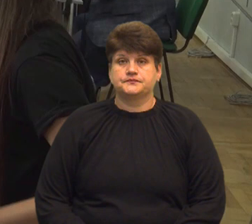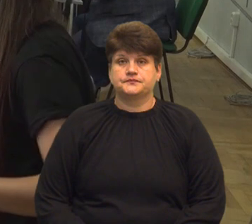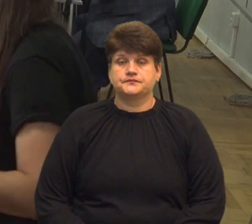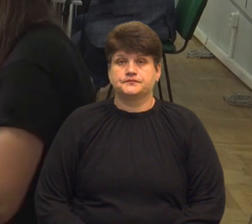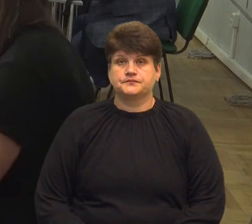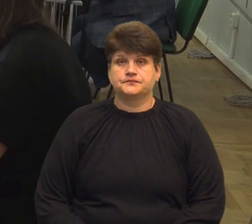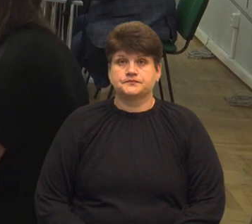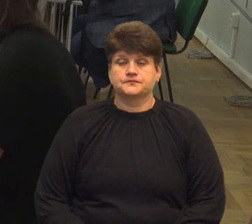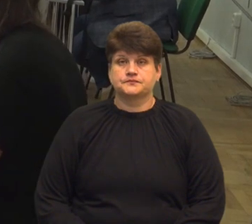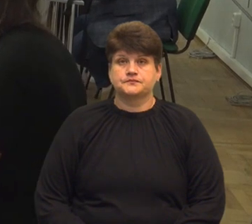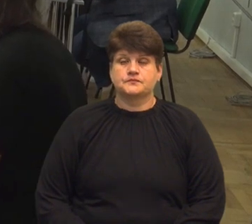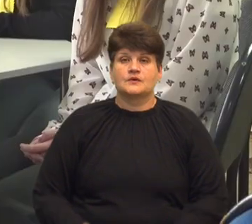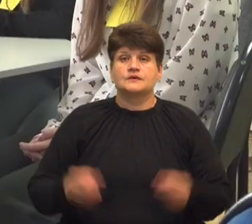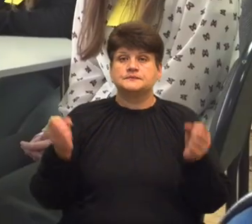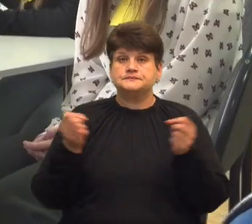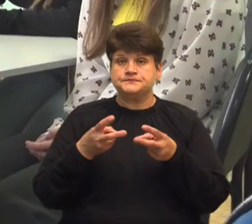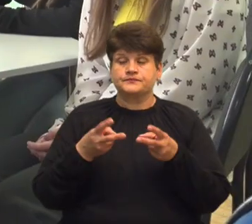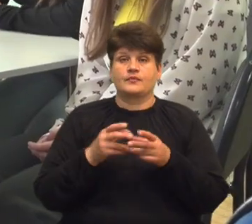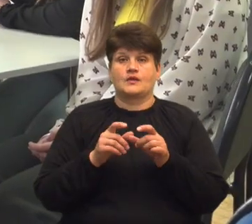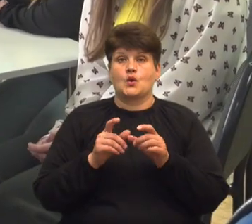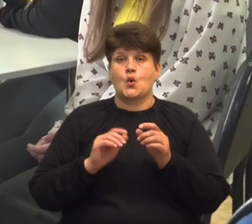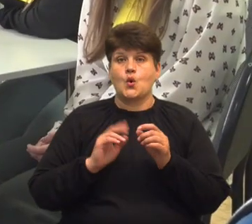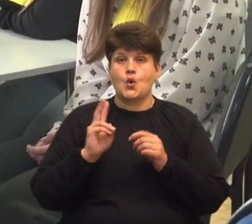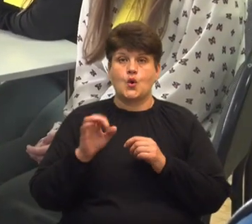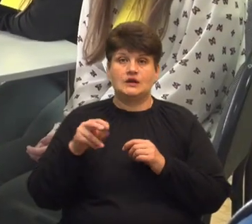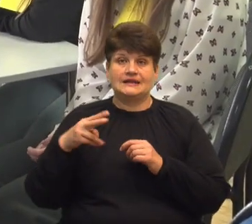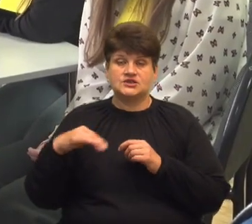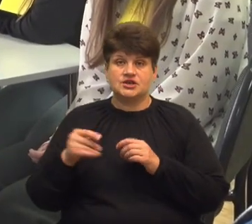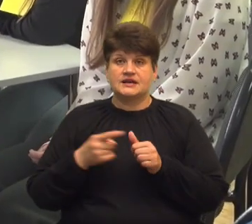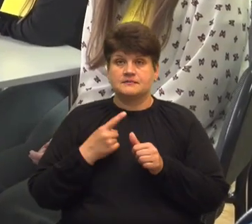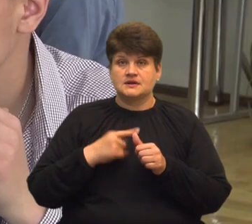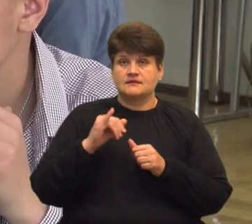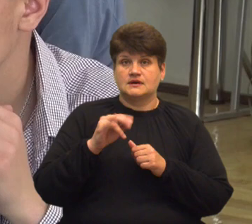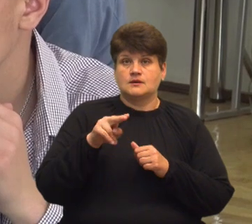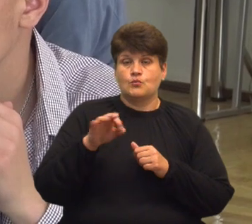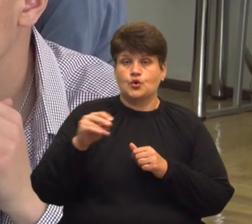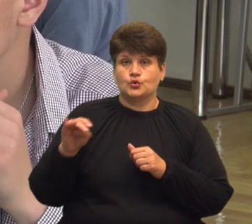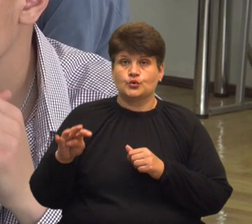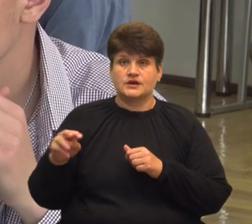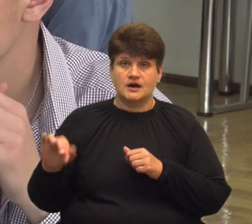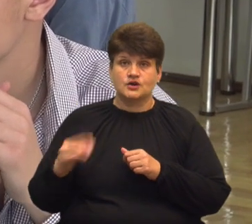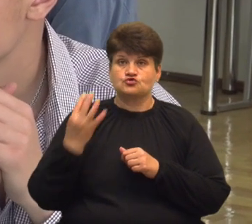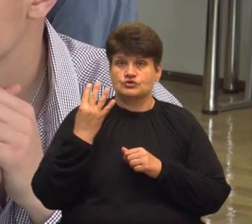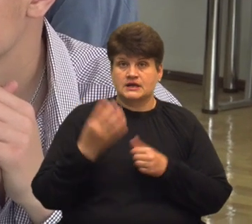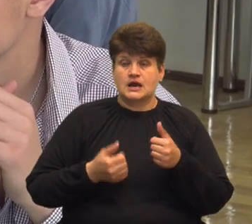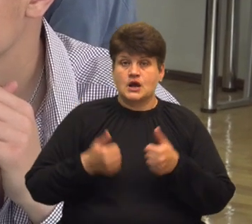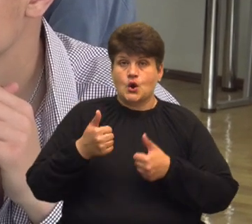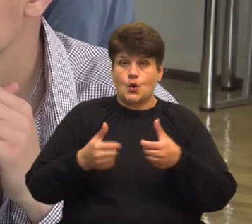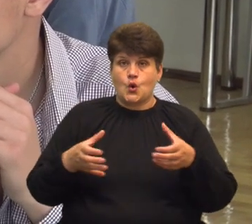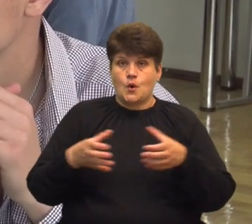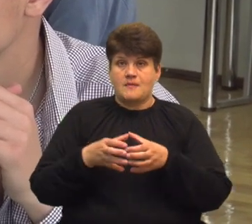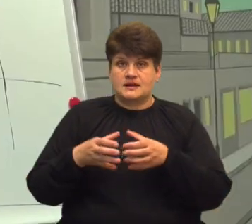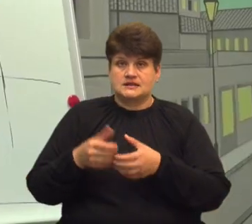У фаховому коледжі технічного університету імені Івана Полюя чотири команди змагалися за фінансування їхніх соціальних